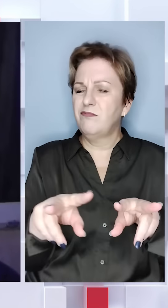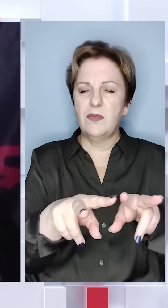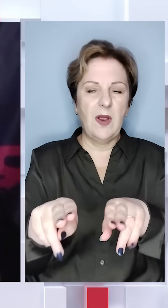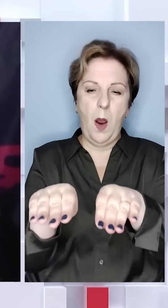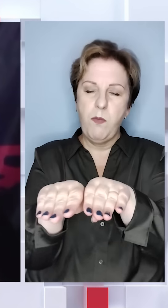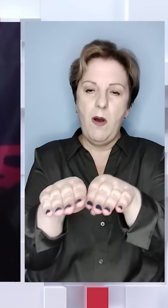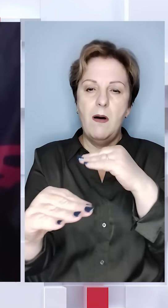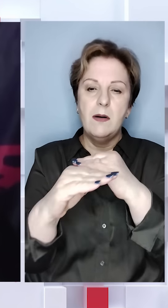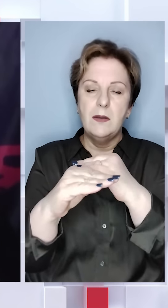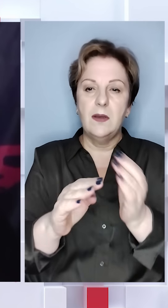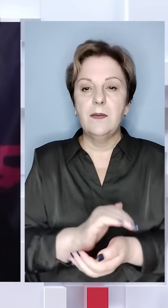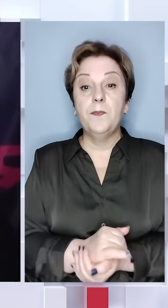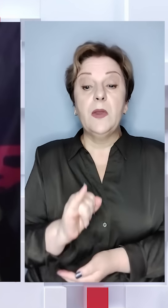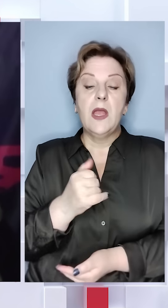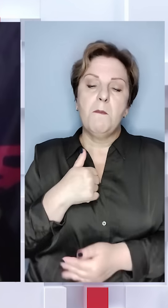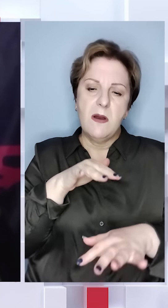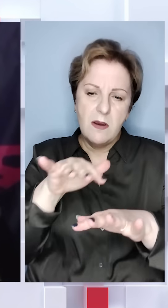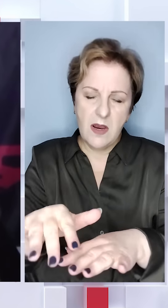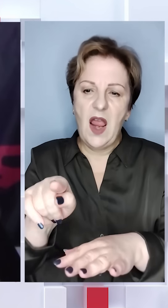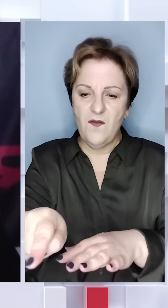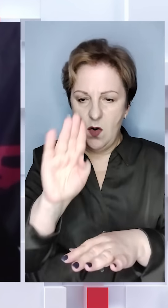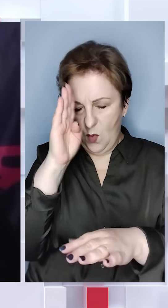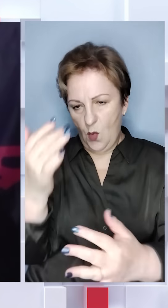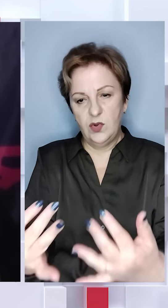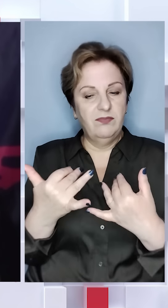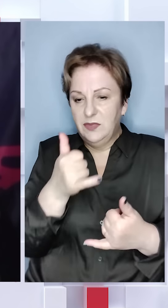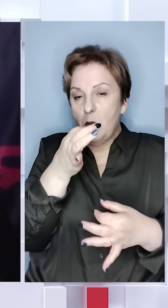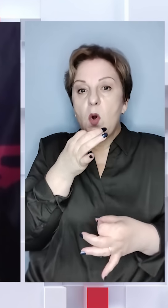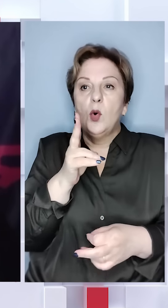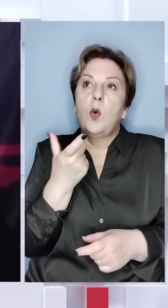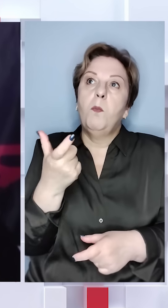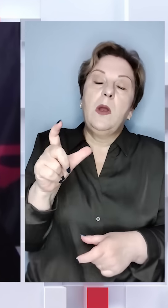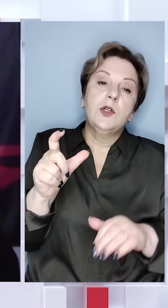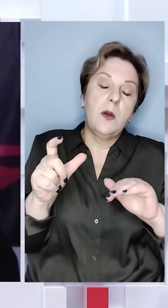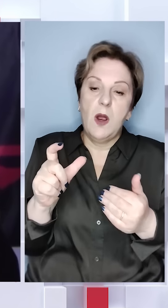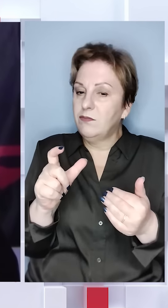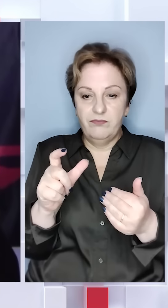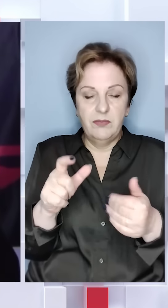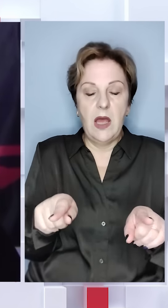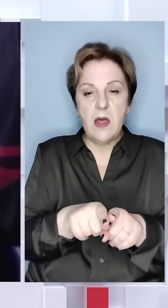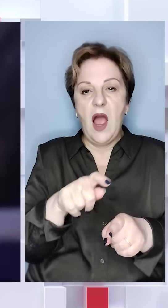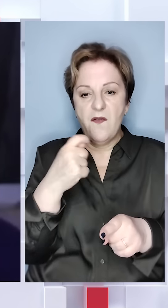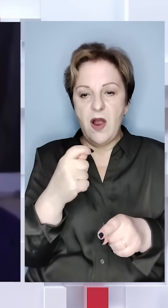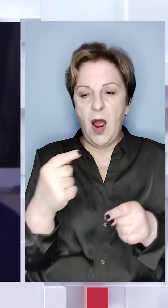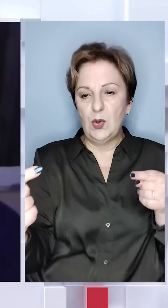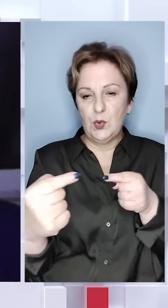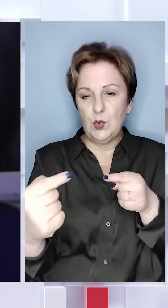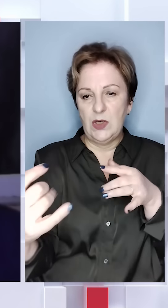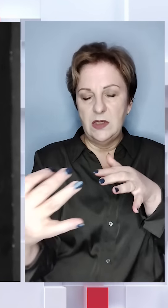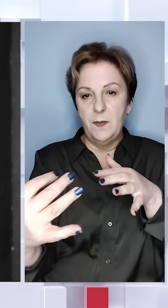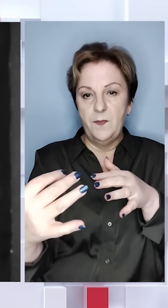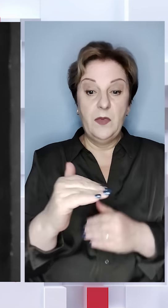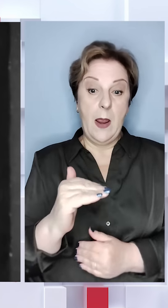Паритет. І ми, і вони. Не можна сказати, що хтось зараз більше, хтось менше. Тобто це така війна на зустрічних курсах.